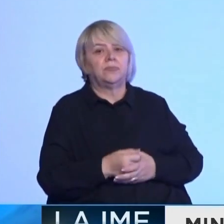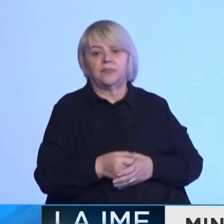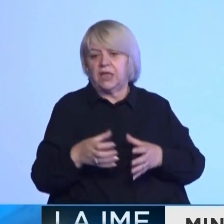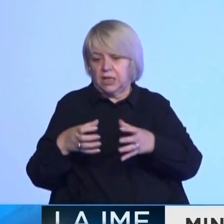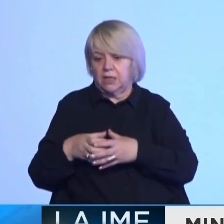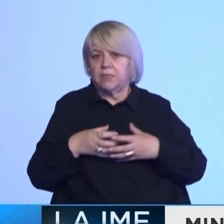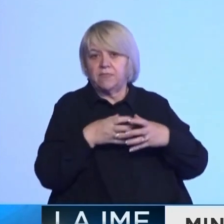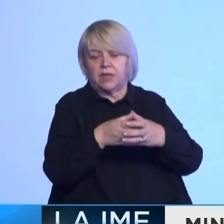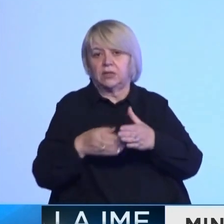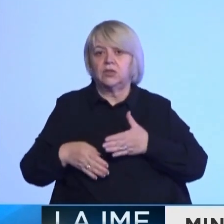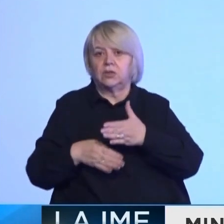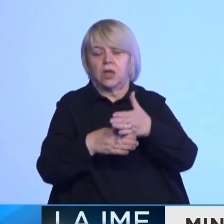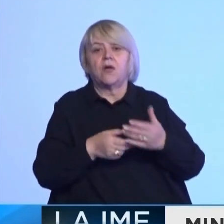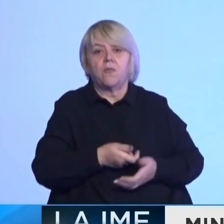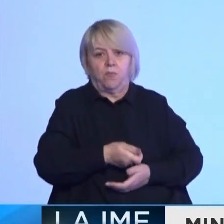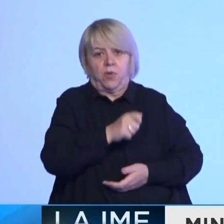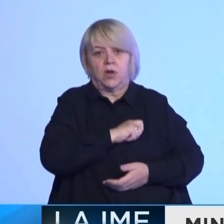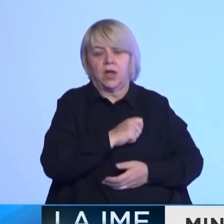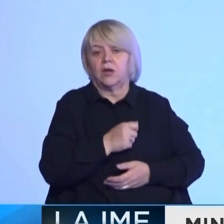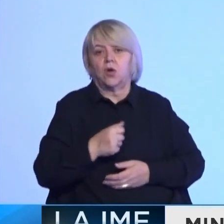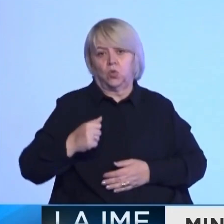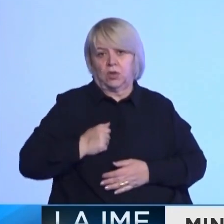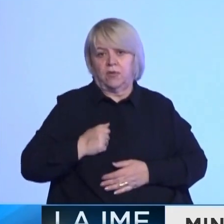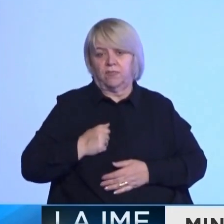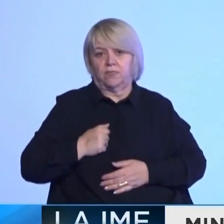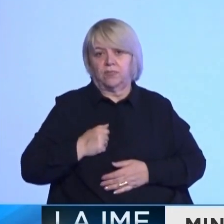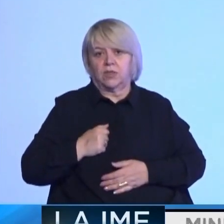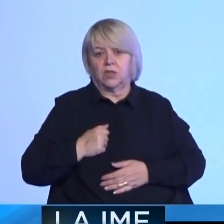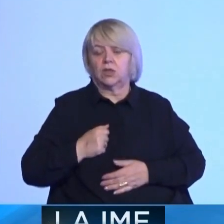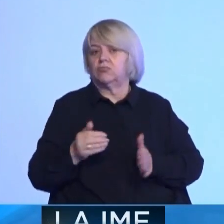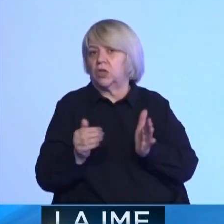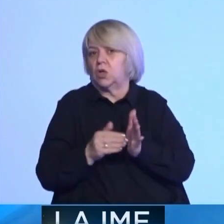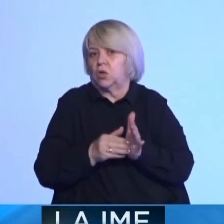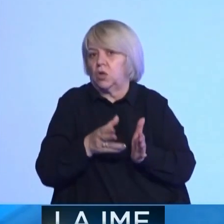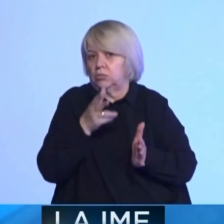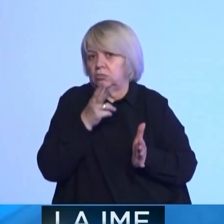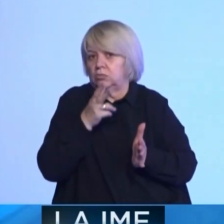ushtarake Poljake në Kosovë, si edhe shtimin e numrit nëse kërkuat nga ne.